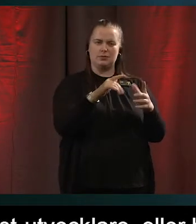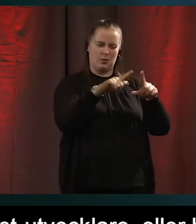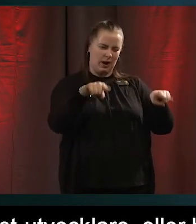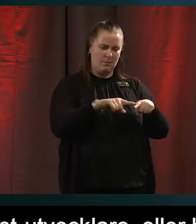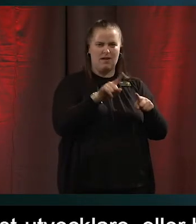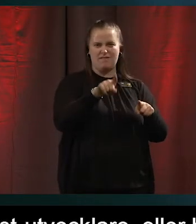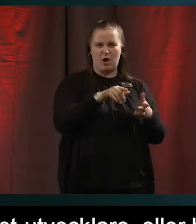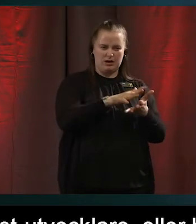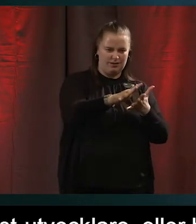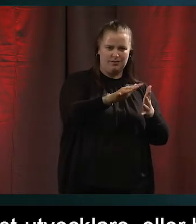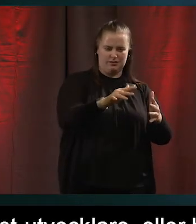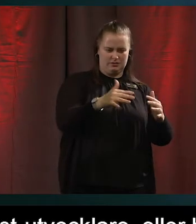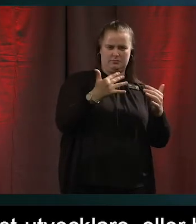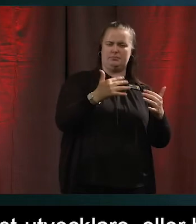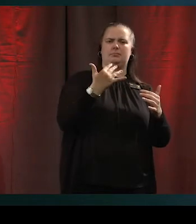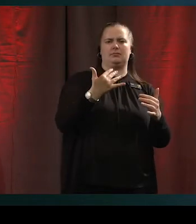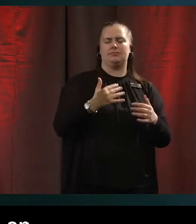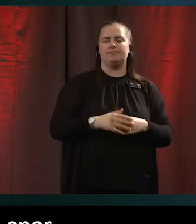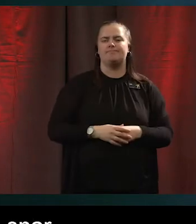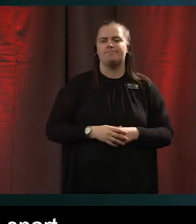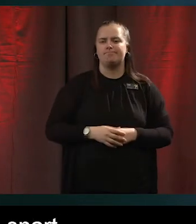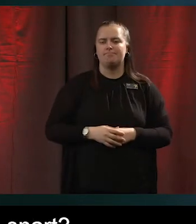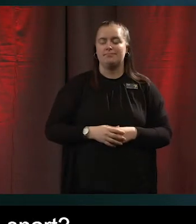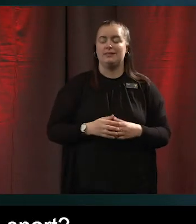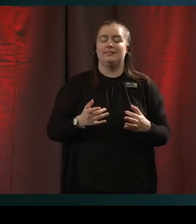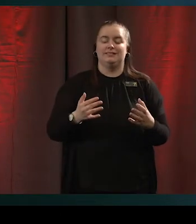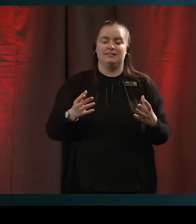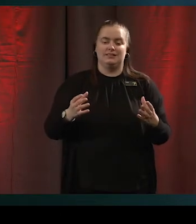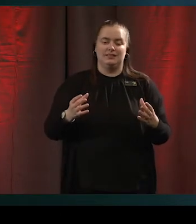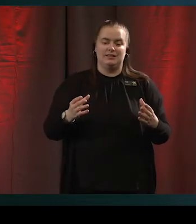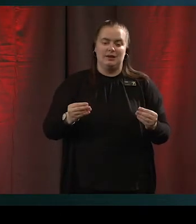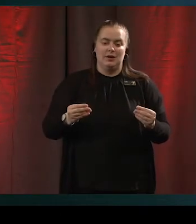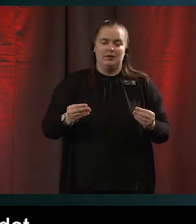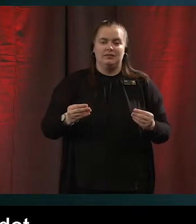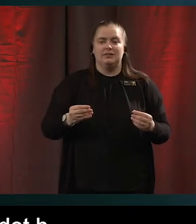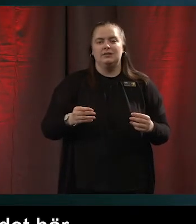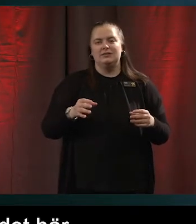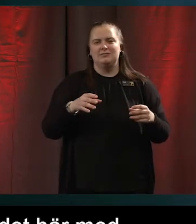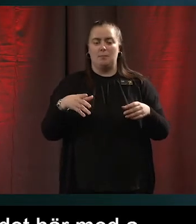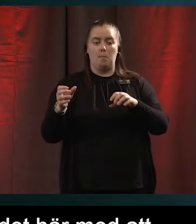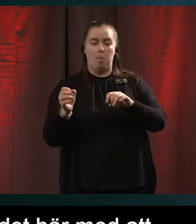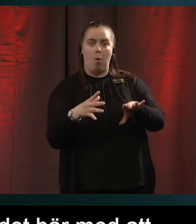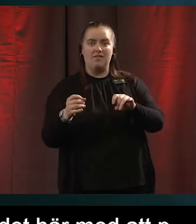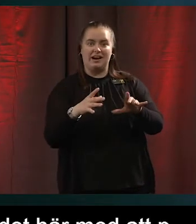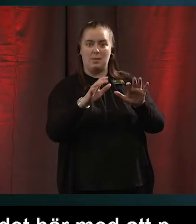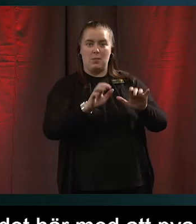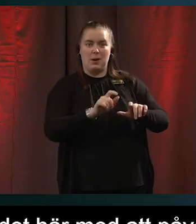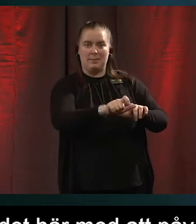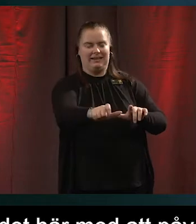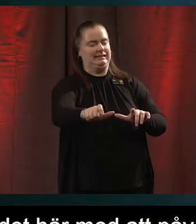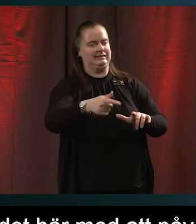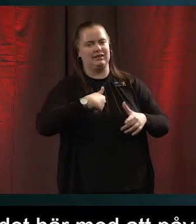Det var en reflektion från chatten. Ja, det är bra. Alltså just det här med att påverka programmerare det har faktiskt inget svar.